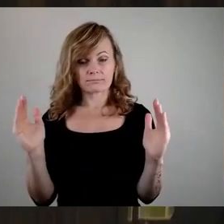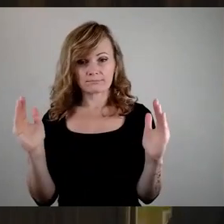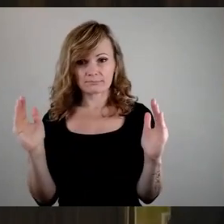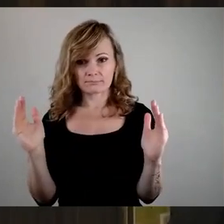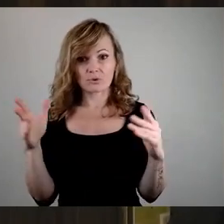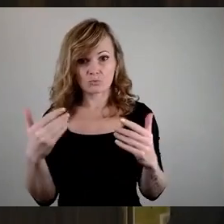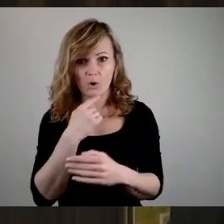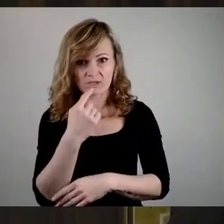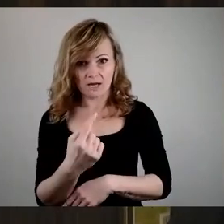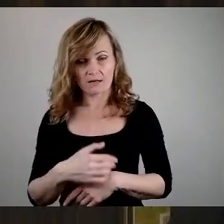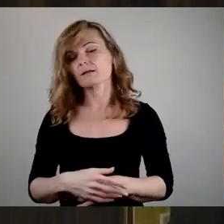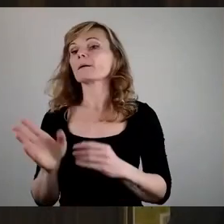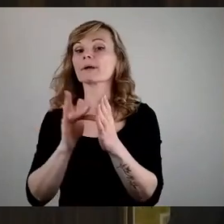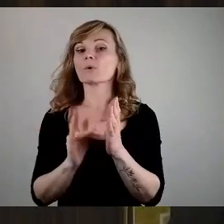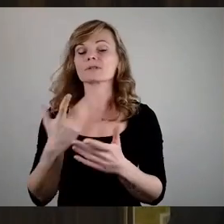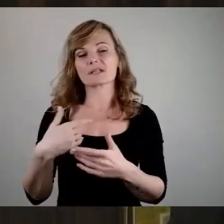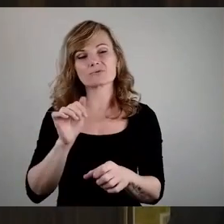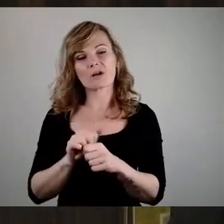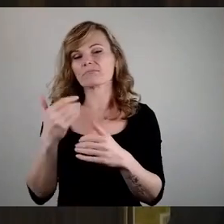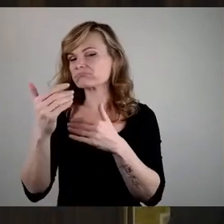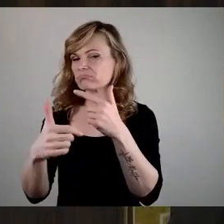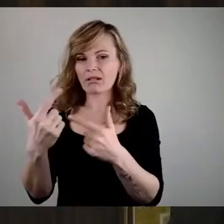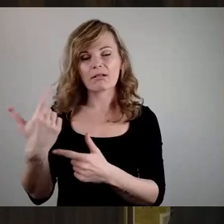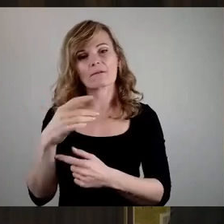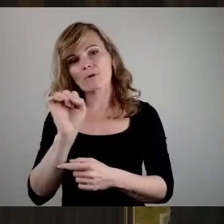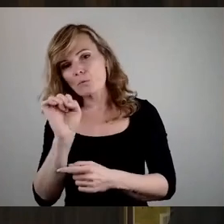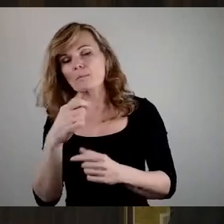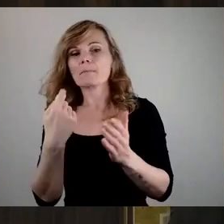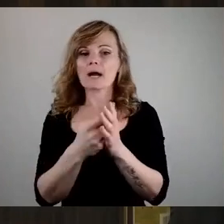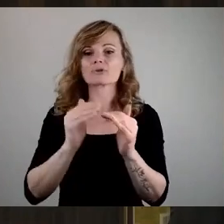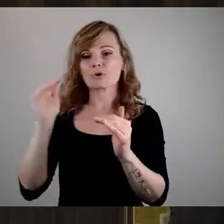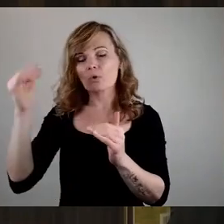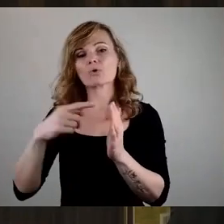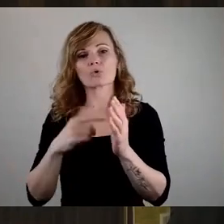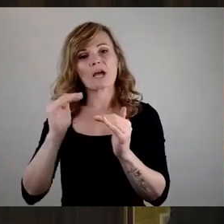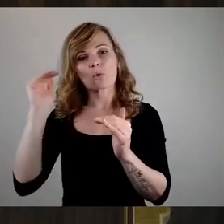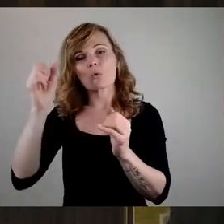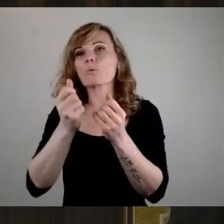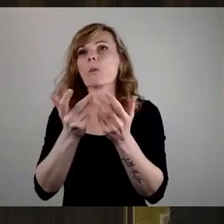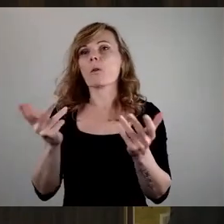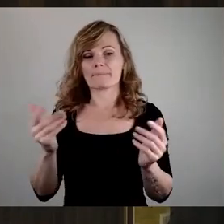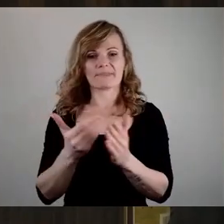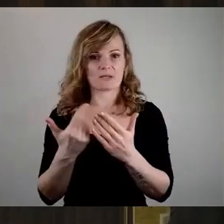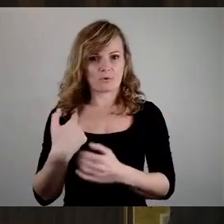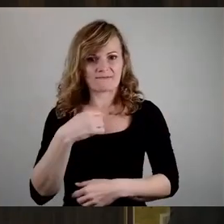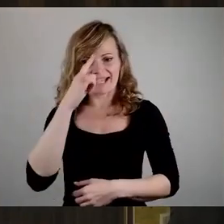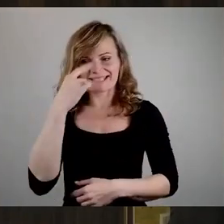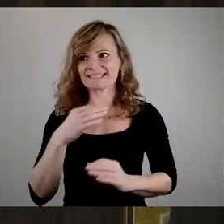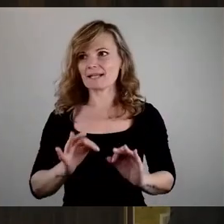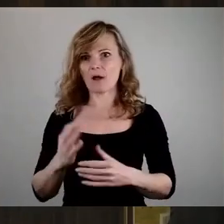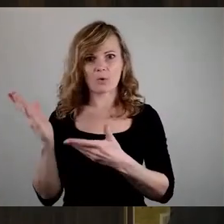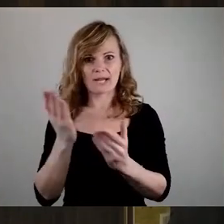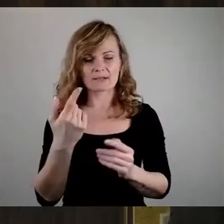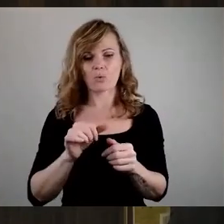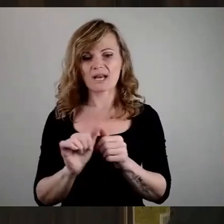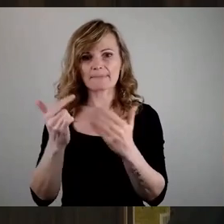Aussage begründet mit den üblichen Dingen, Preissteigerungen, Steuererhöhung etc. Nun weiß ich nicht, ob es den Keterer mit den knapp 7 Euro